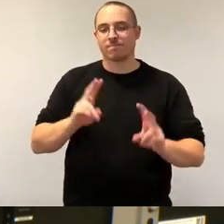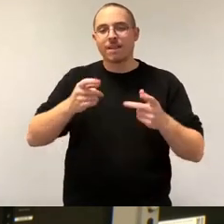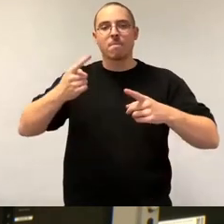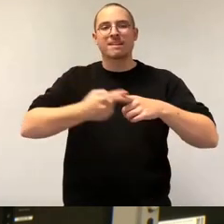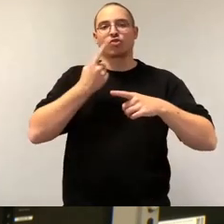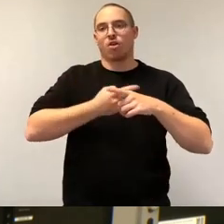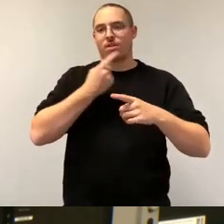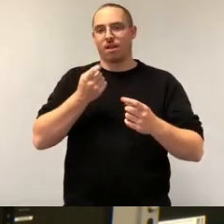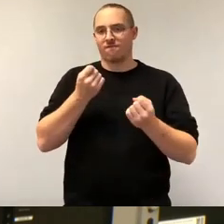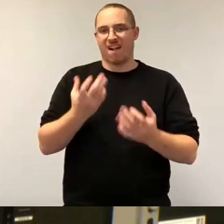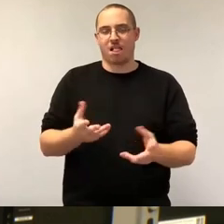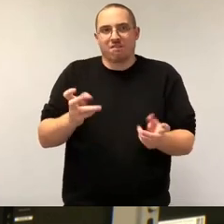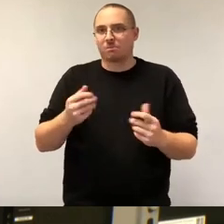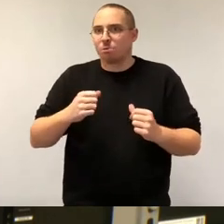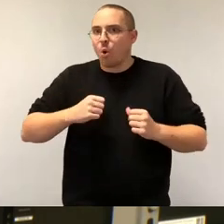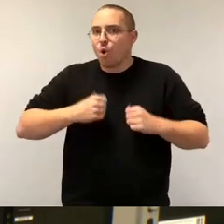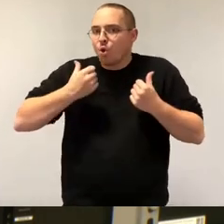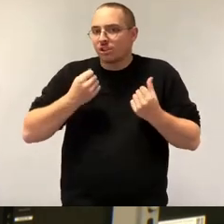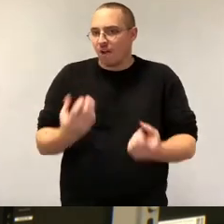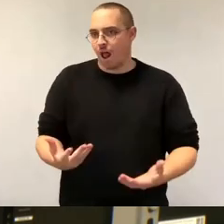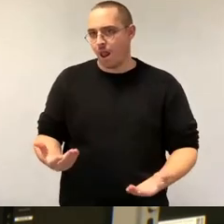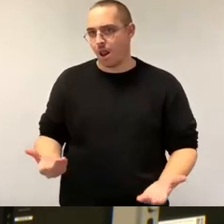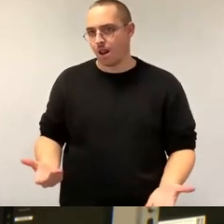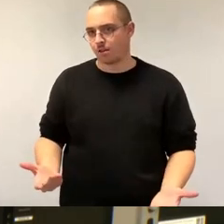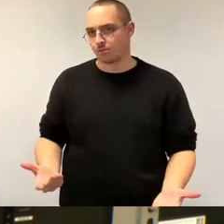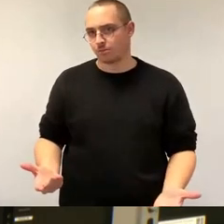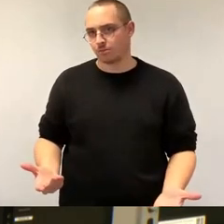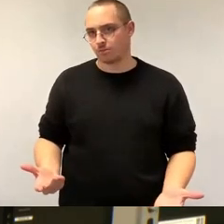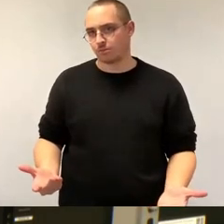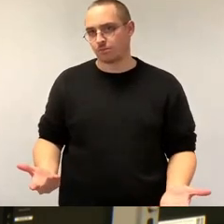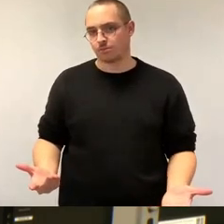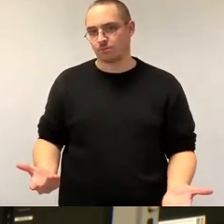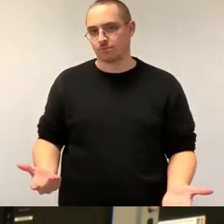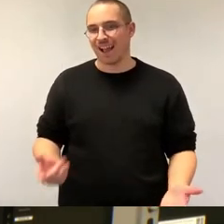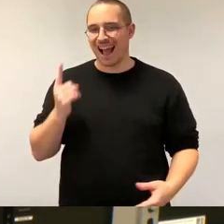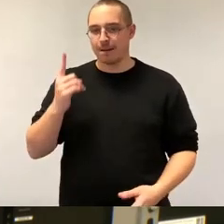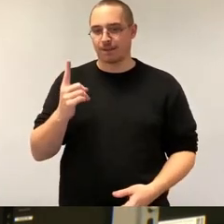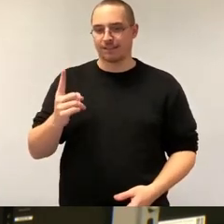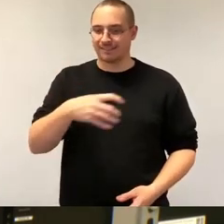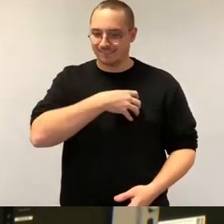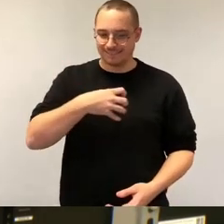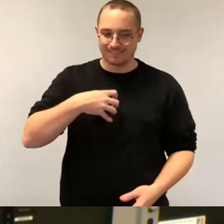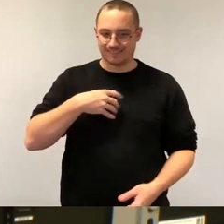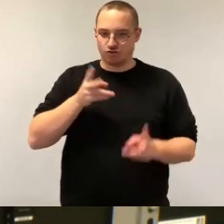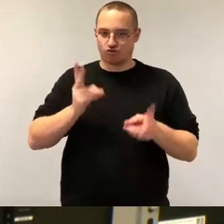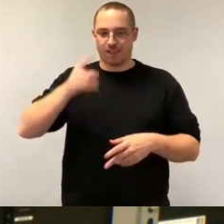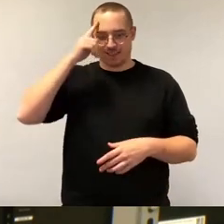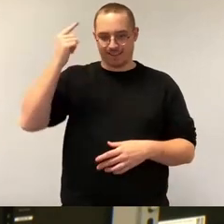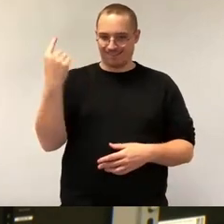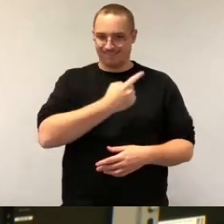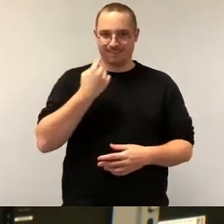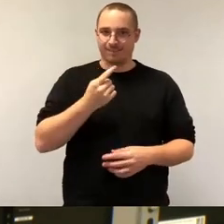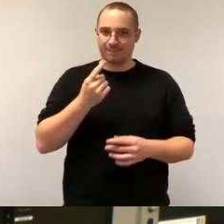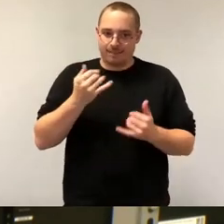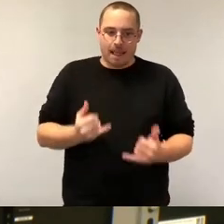auch einen Glücksfall. Der Punkt aber ist, wir sind hier der Dresdner Stadtrat. Wir jetzt und wer auch